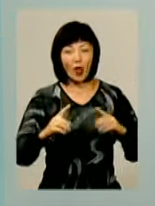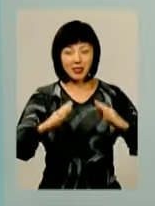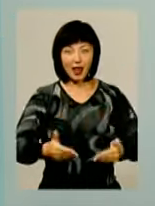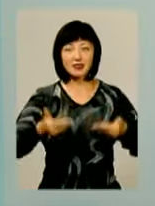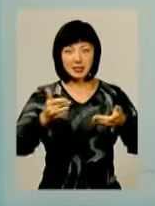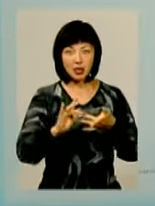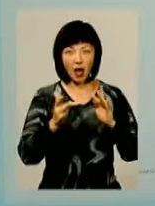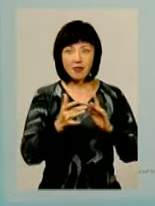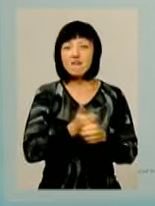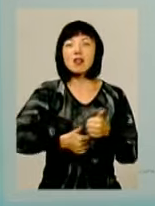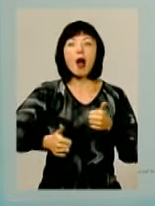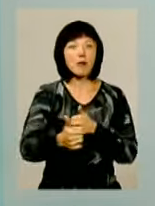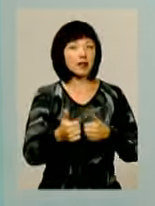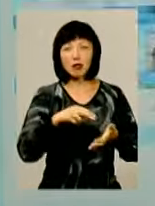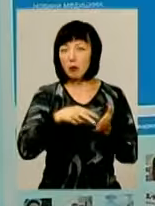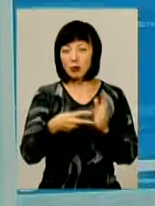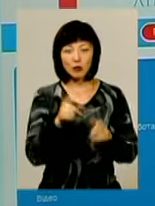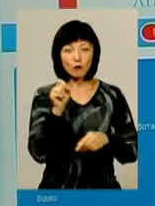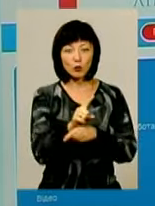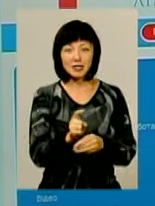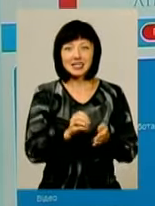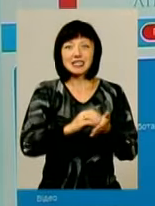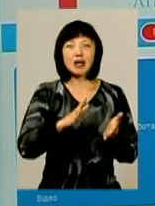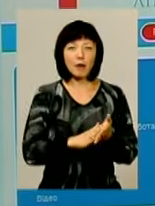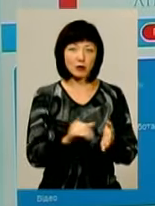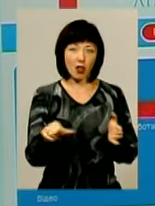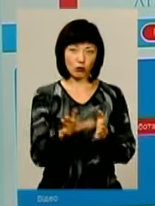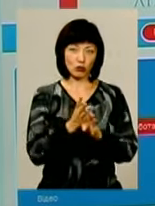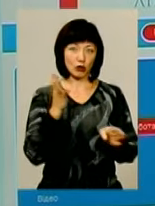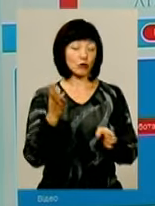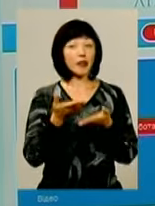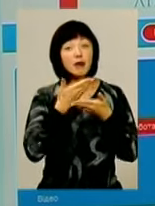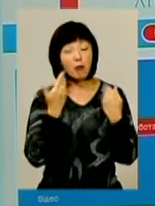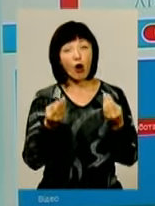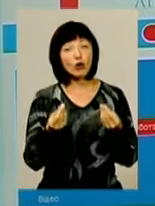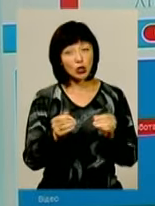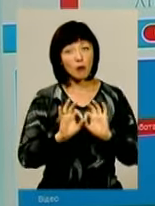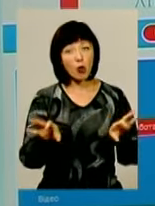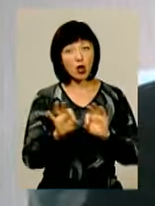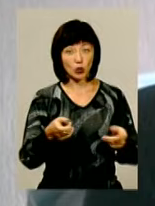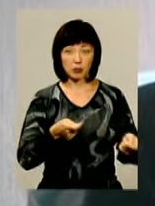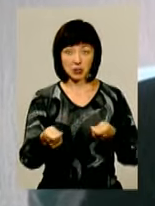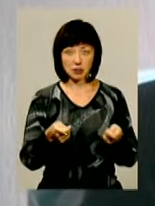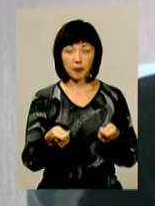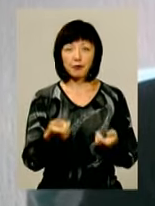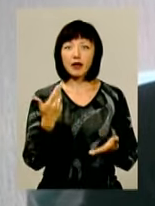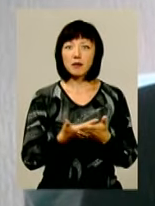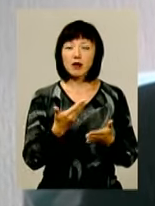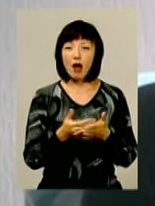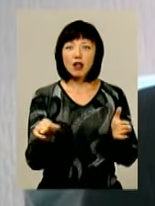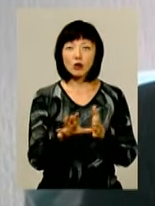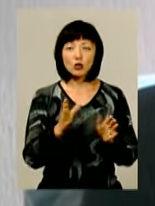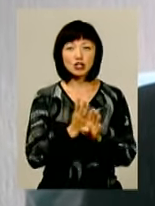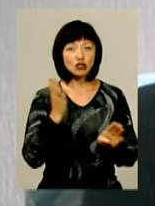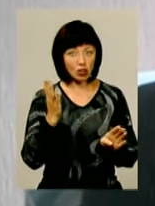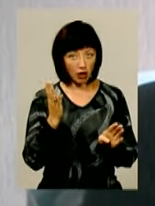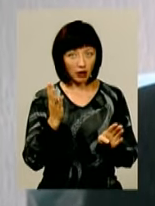флагмана не передбачена функція запису в електронну чергу? Нема грошей, пояснює адміністрація. А якщо електронна та черга,